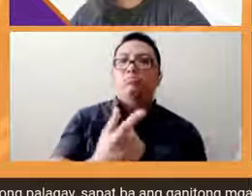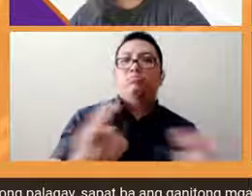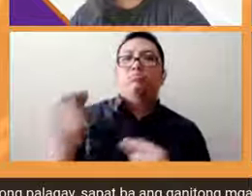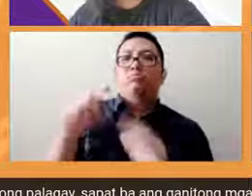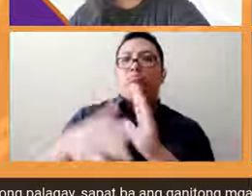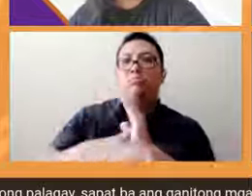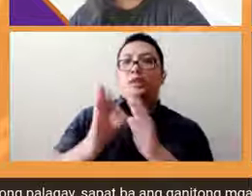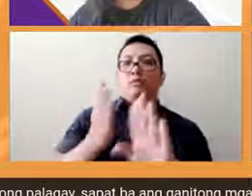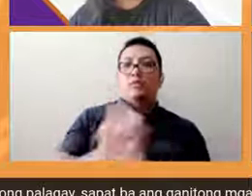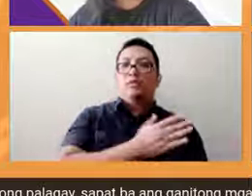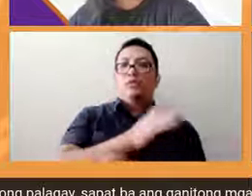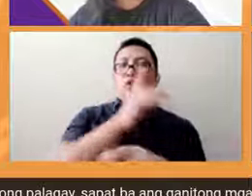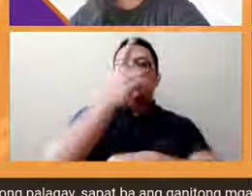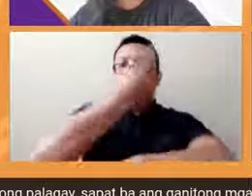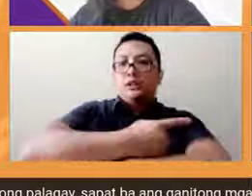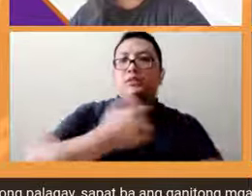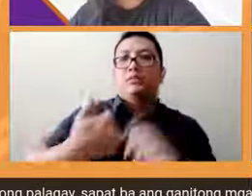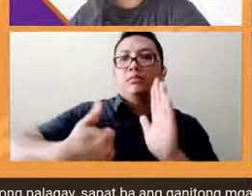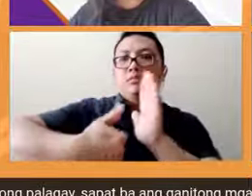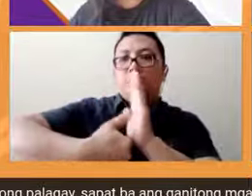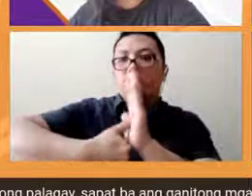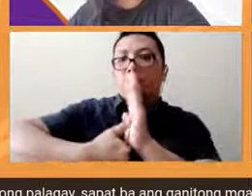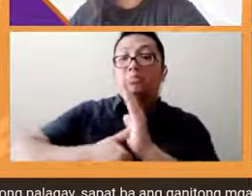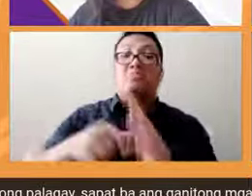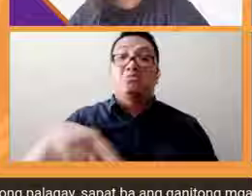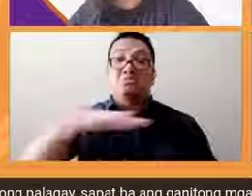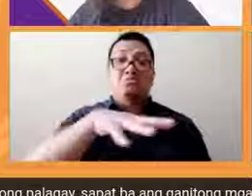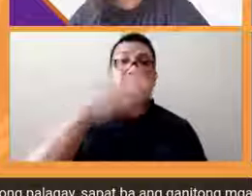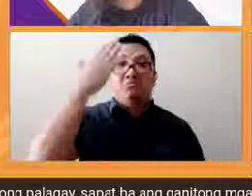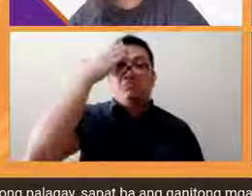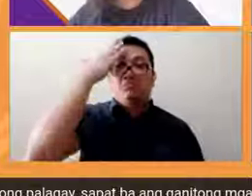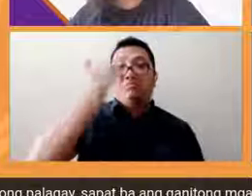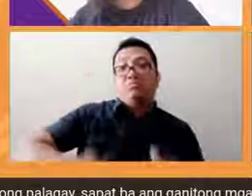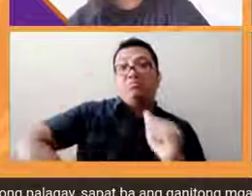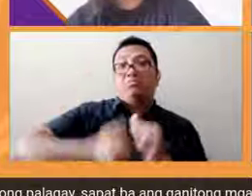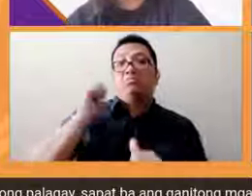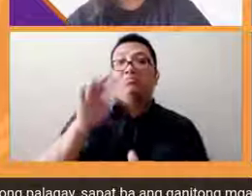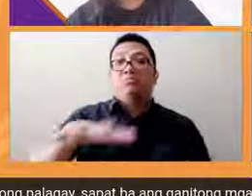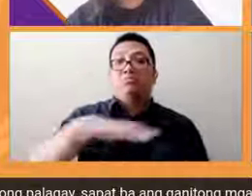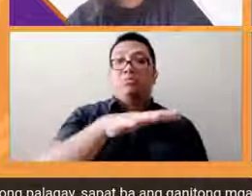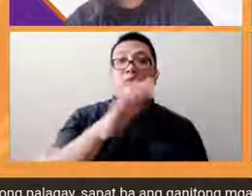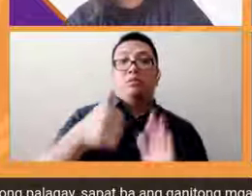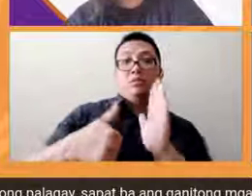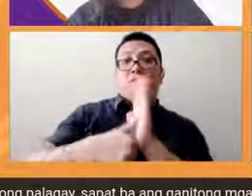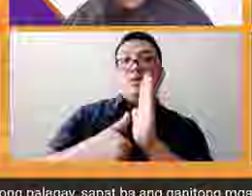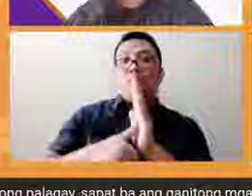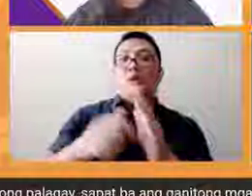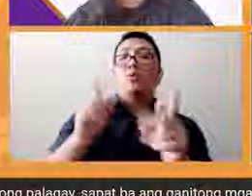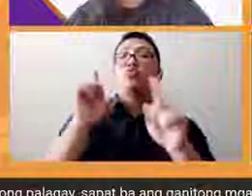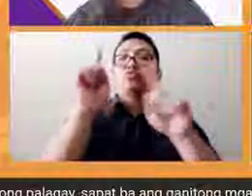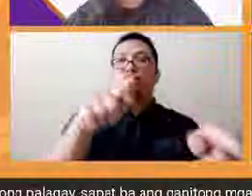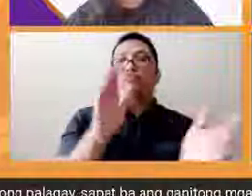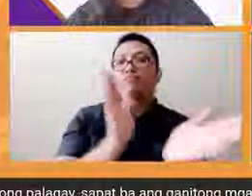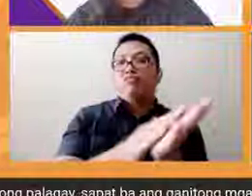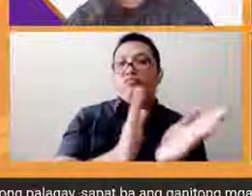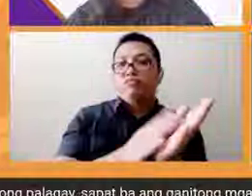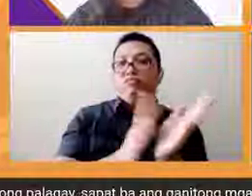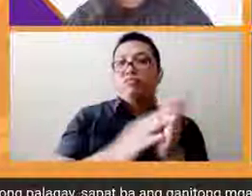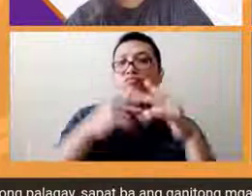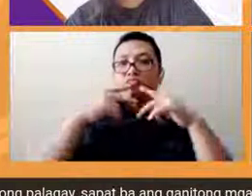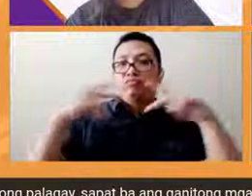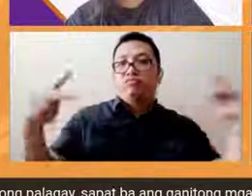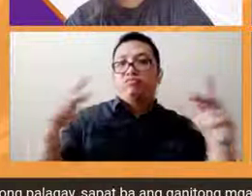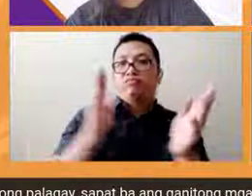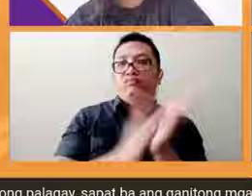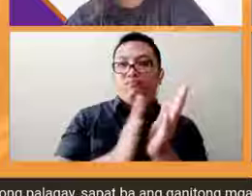araw na eleksyon siguro siguro alam alam natin majority of the voting centers ay paaralan public schools so dapat